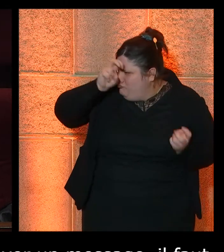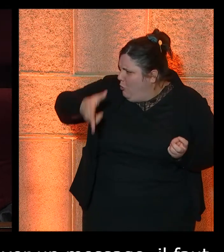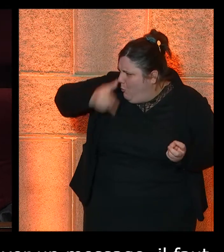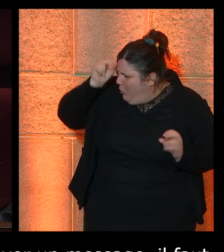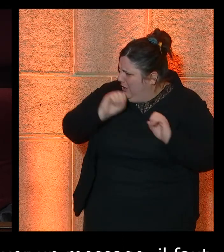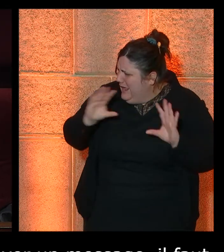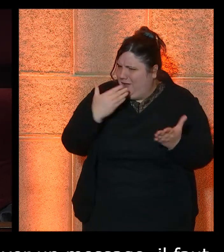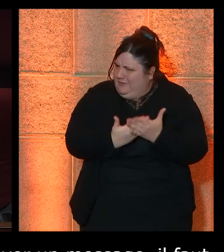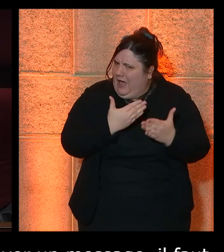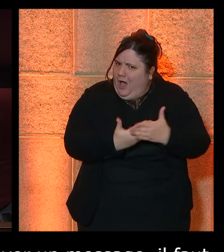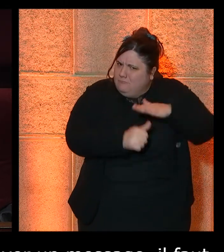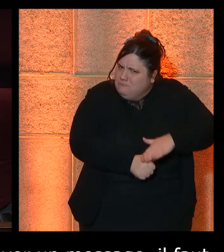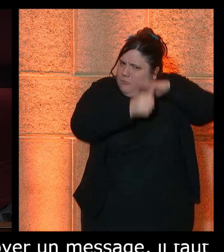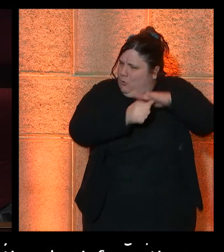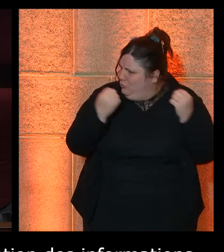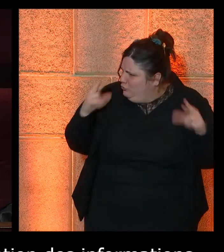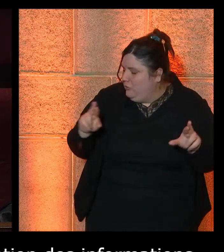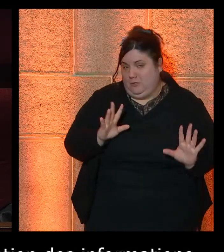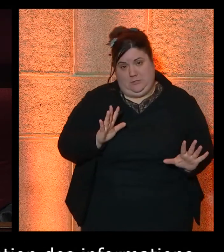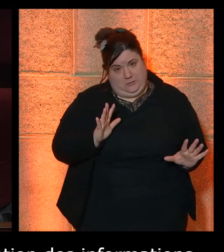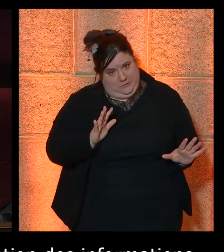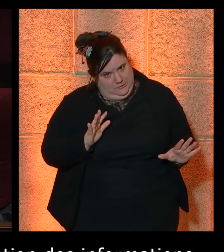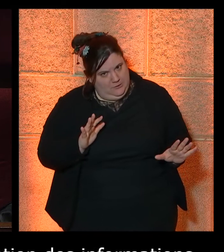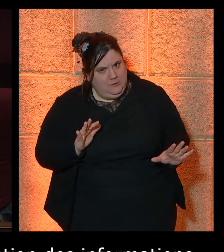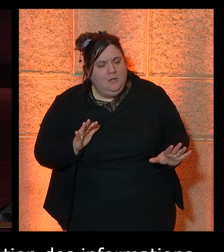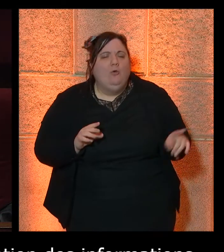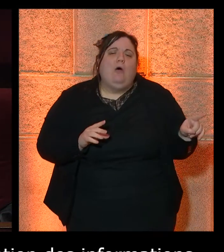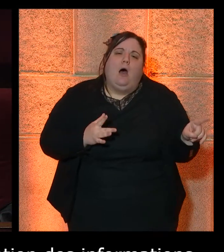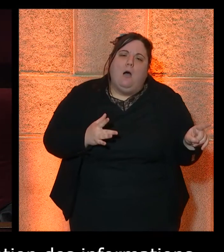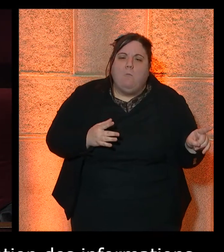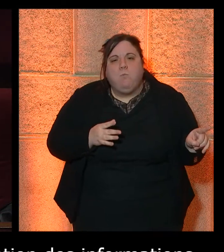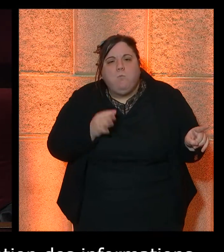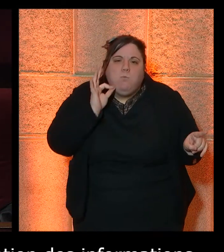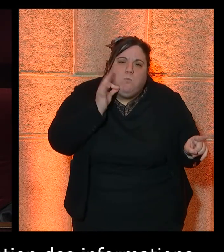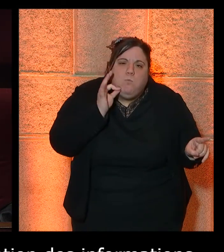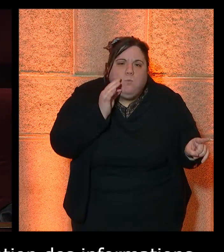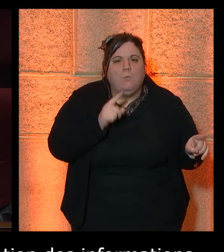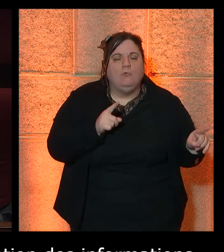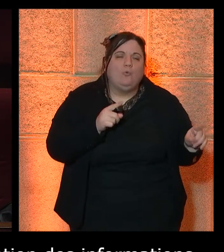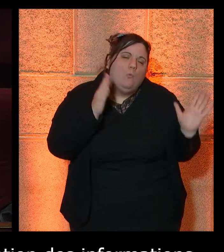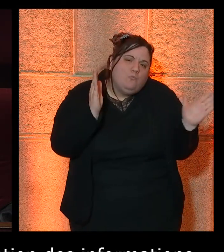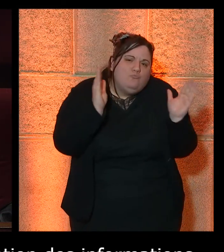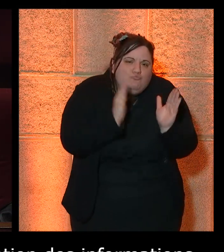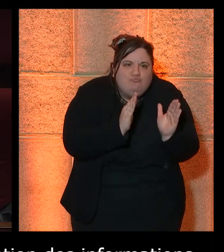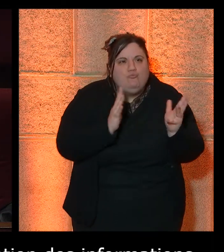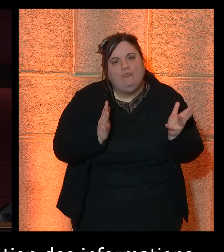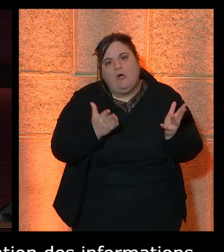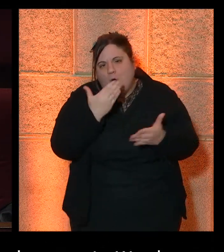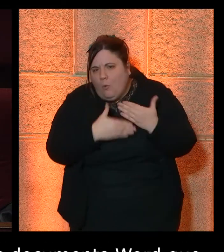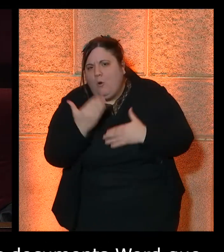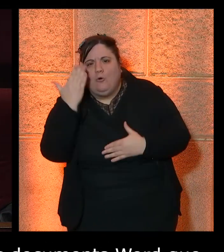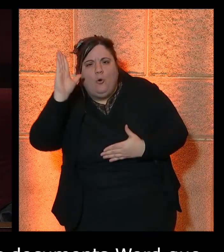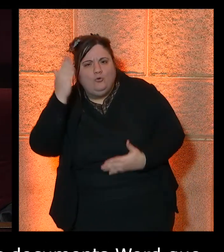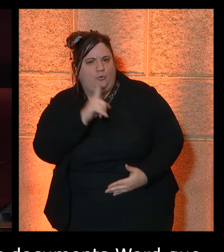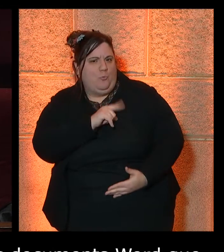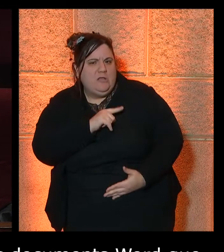le titre le plus important de mon document. Et puis alors ça c'est un titre un peu moins important, alors je ne pas le mettre en Arial 20, je vais le mettre en Times New Roman 16,